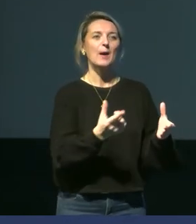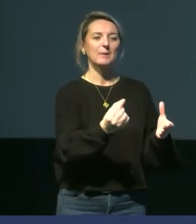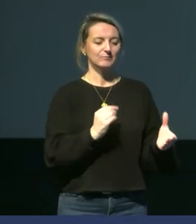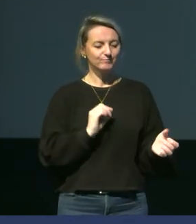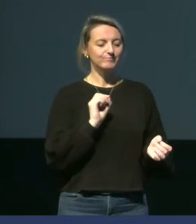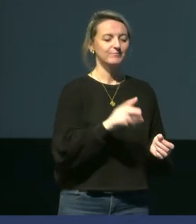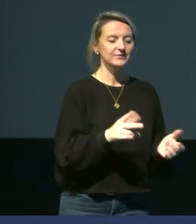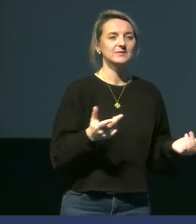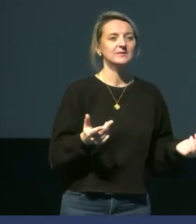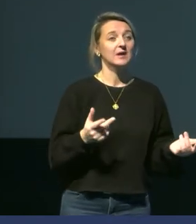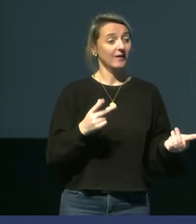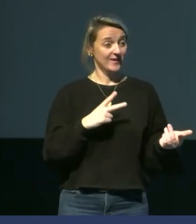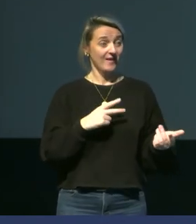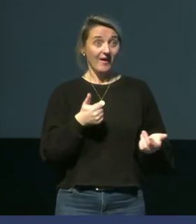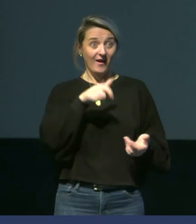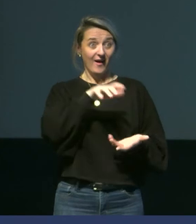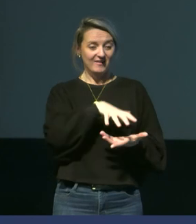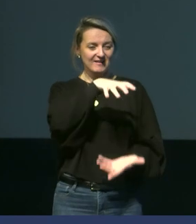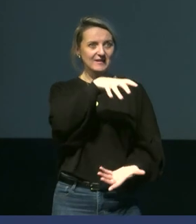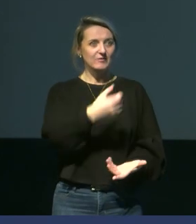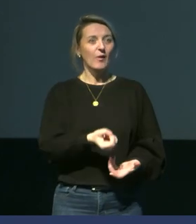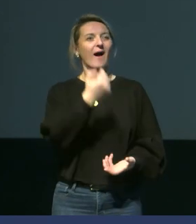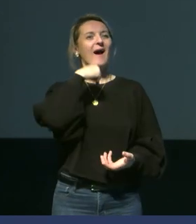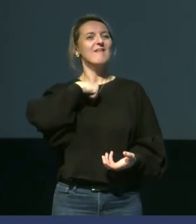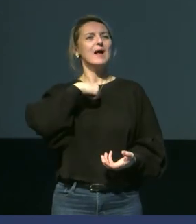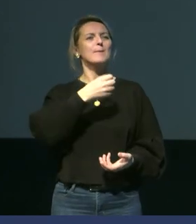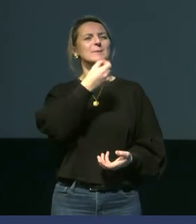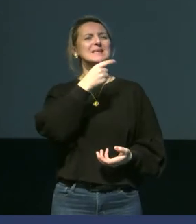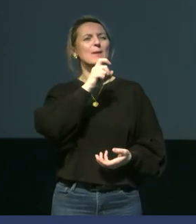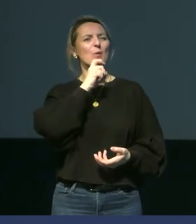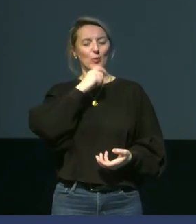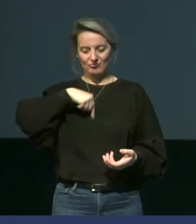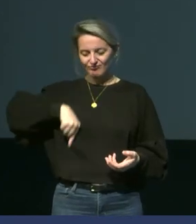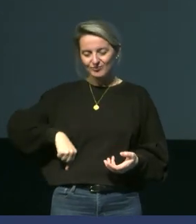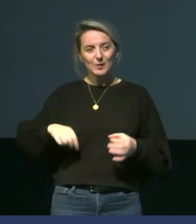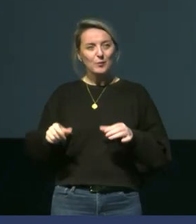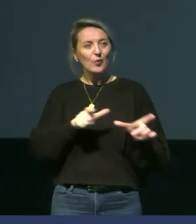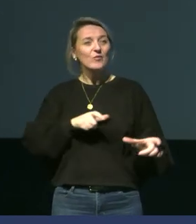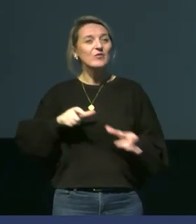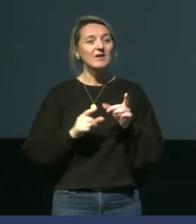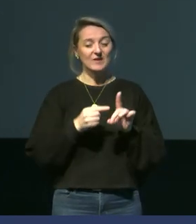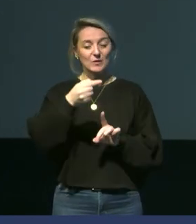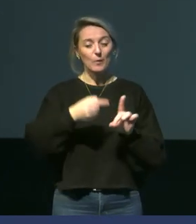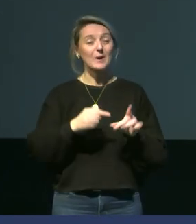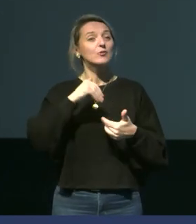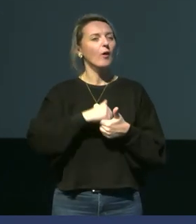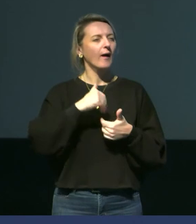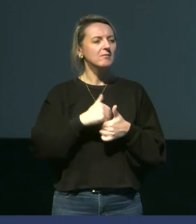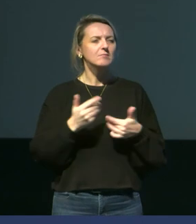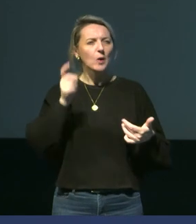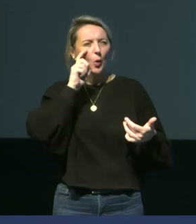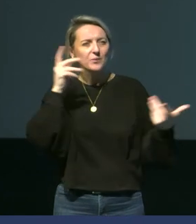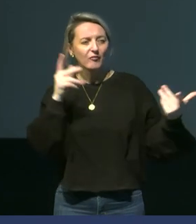avait avalé une gélule. Donc, j'ai pu mesurer la température interne de ces individus. Qu'est-ce qu'on observe ? On observe ici qu'on a une